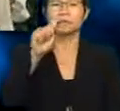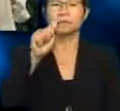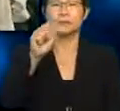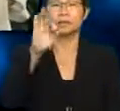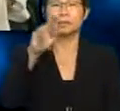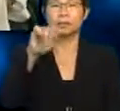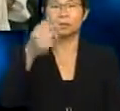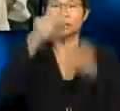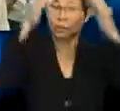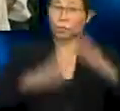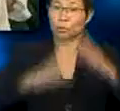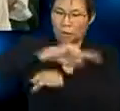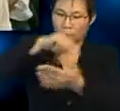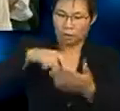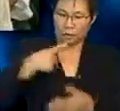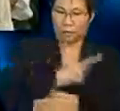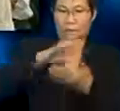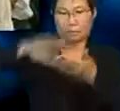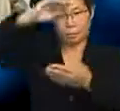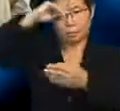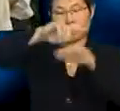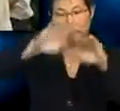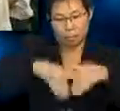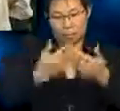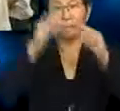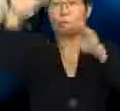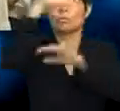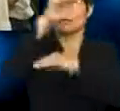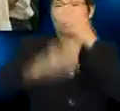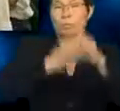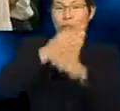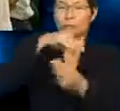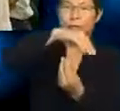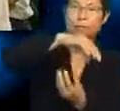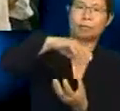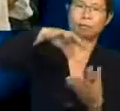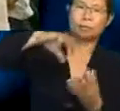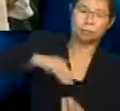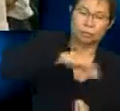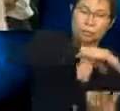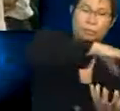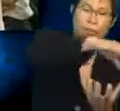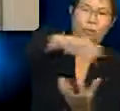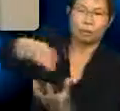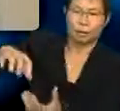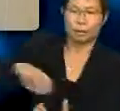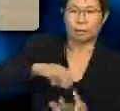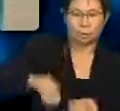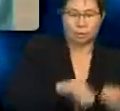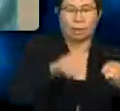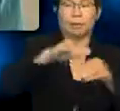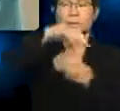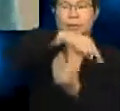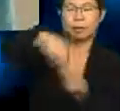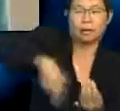Cikgu, hari ini kita akan belajar bagaimana bulan dan bumi berada mengelilingi matahari, Cikgu! Ya,